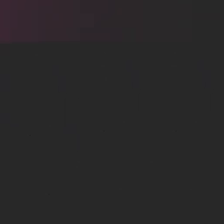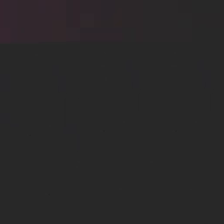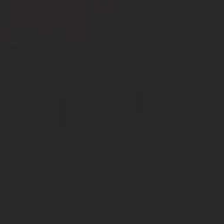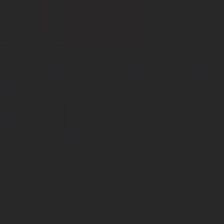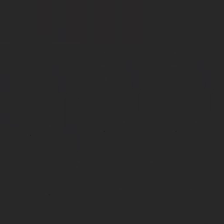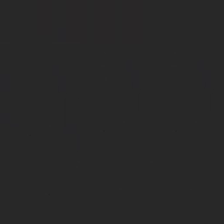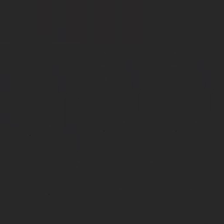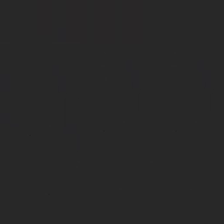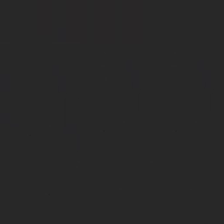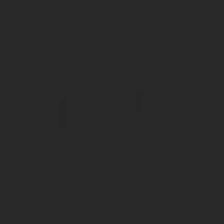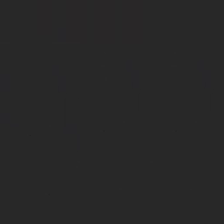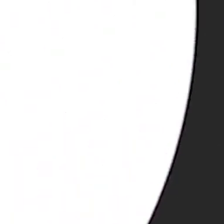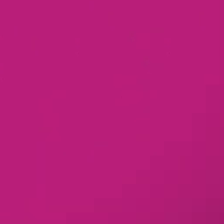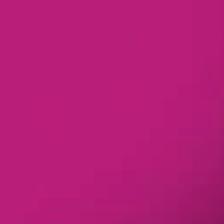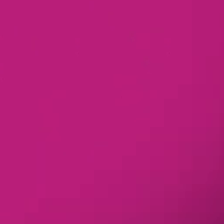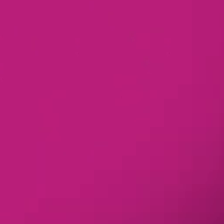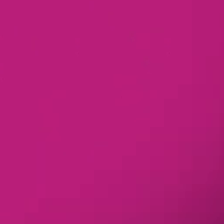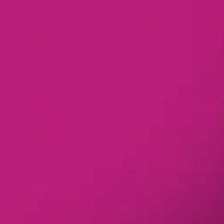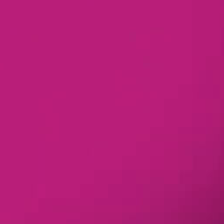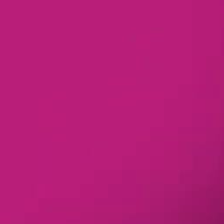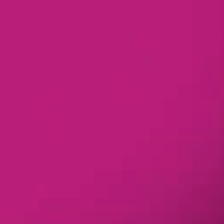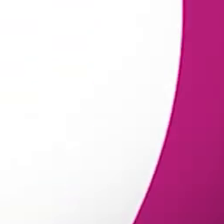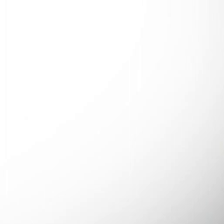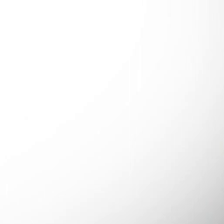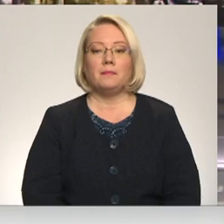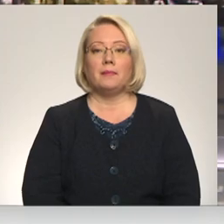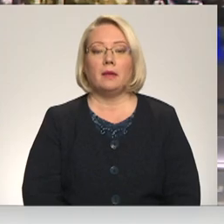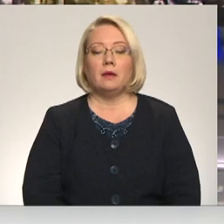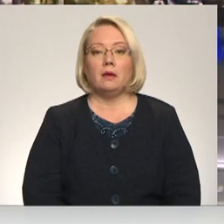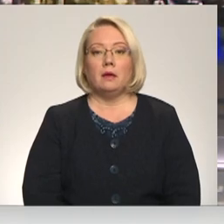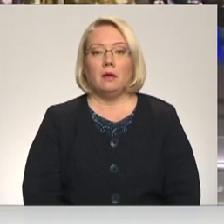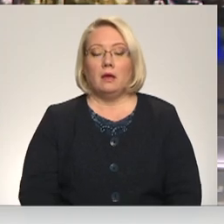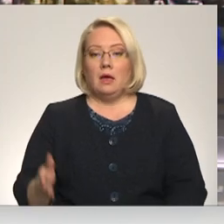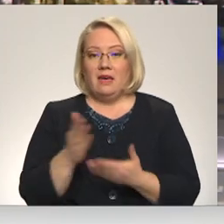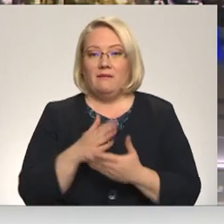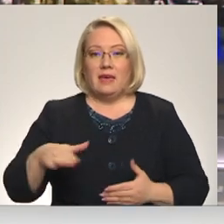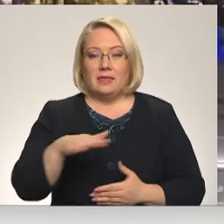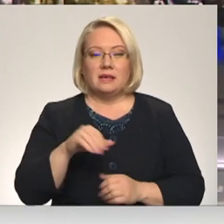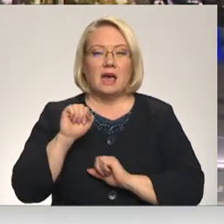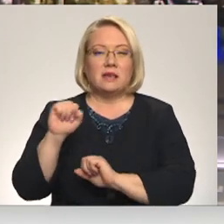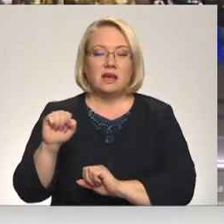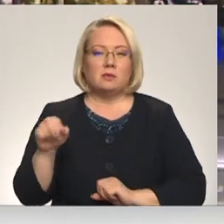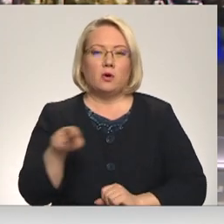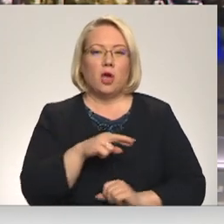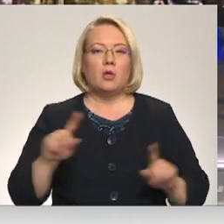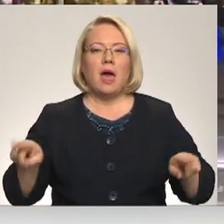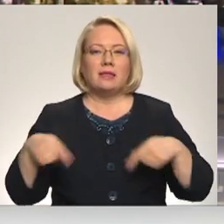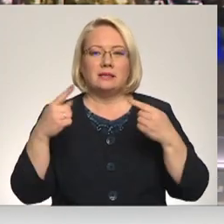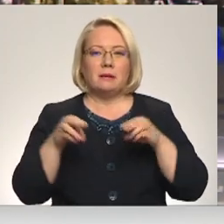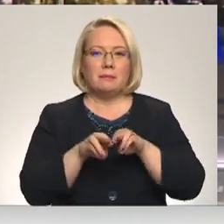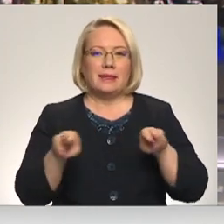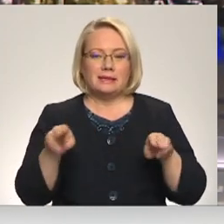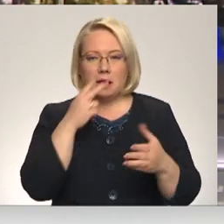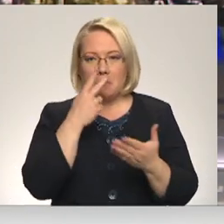Re, visi ēters ir te! Vides aizsardzības un reģionālās attīstības ministrija